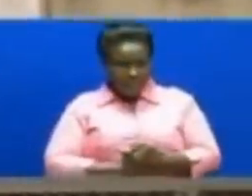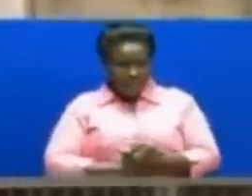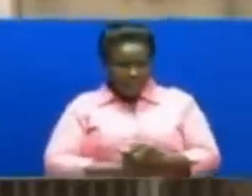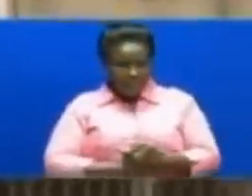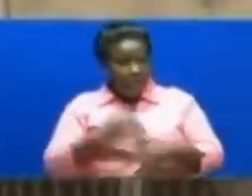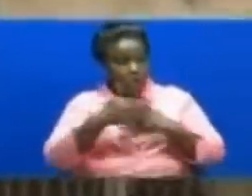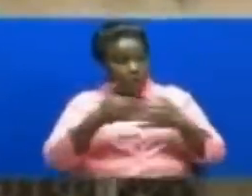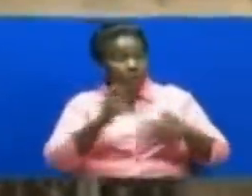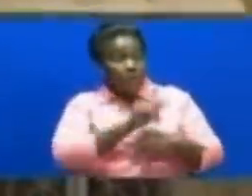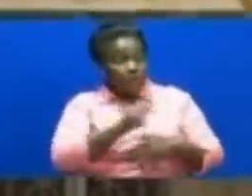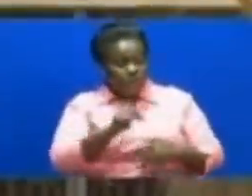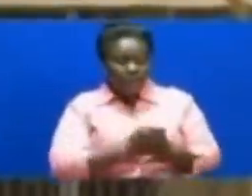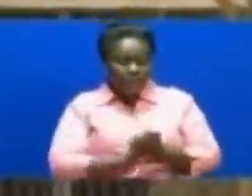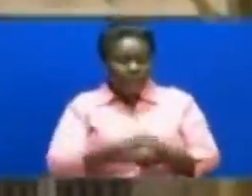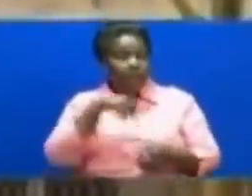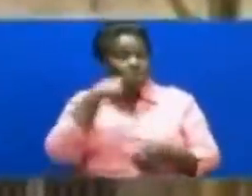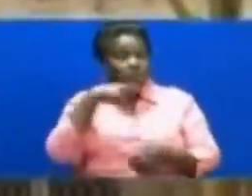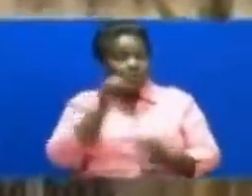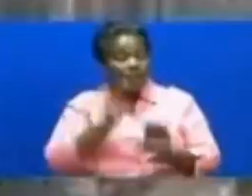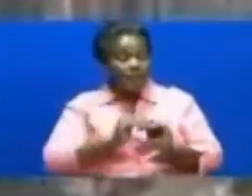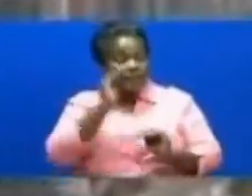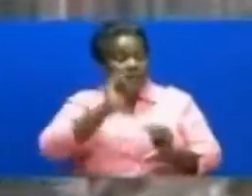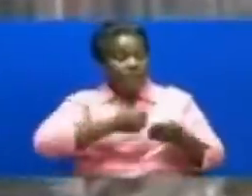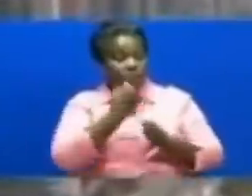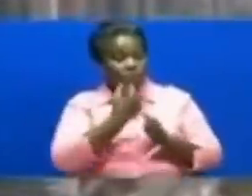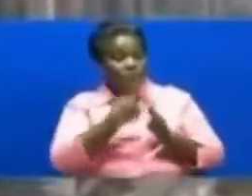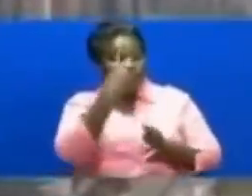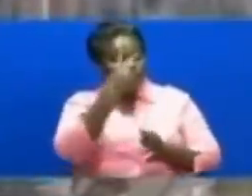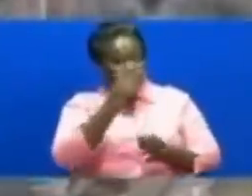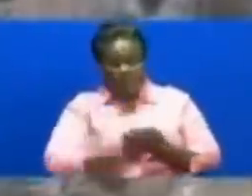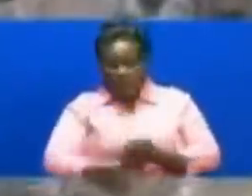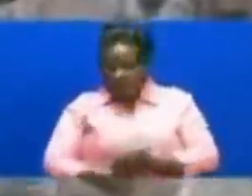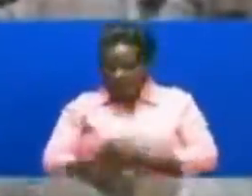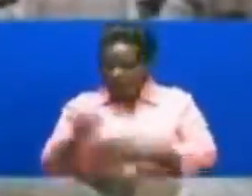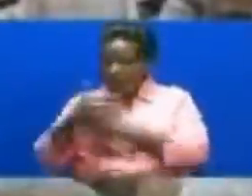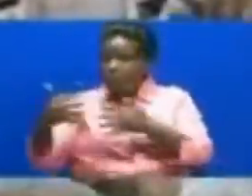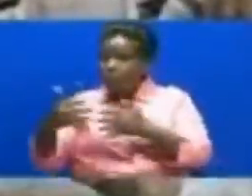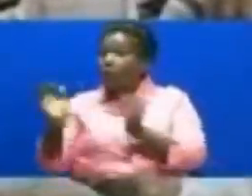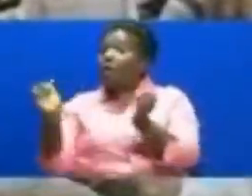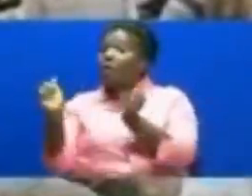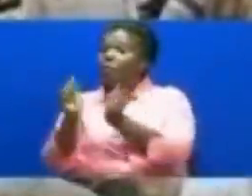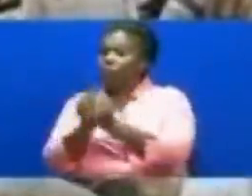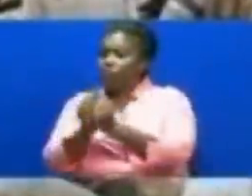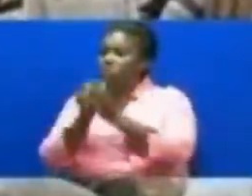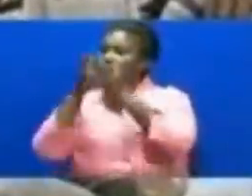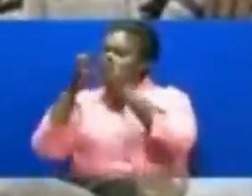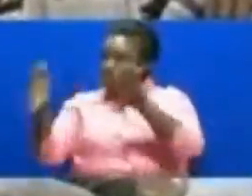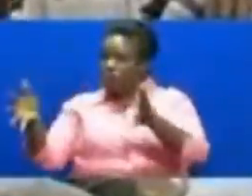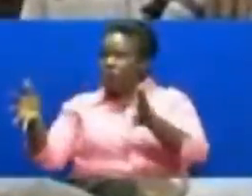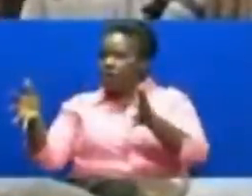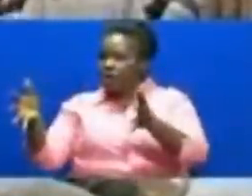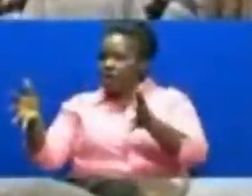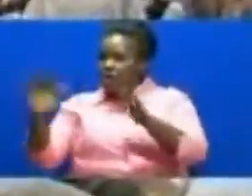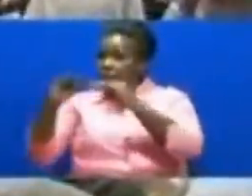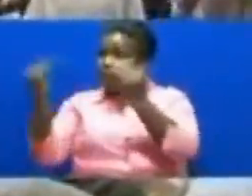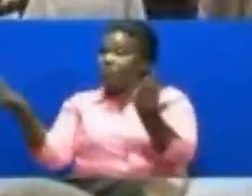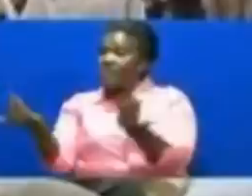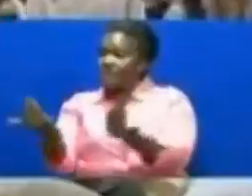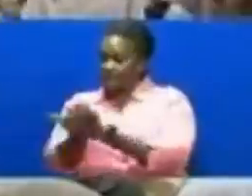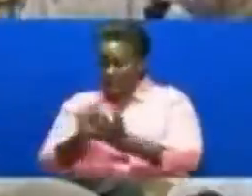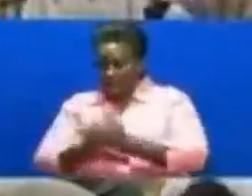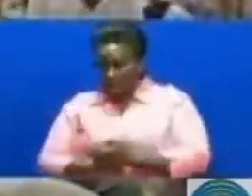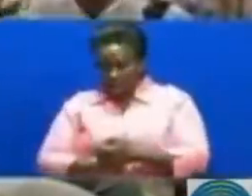inatajokuwa na wasemaji zaidi ya milioni miambili Na kwa luga ya kumi kwa ukubu wakati ya luga ilfisita duniani